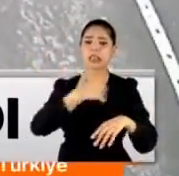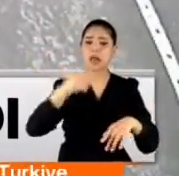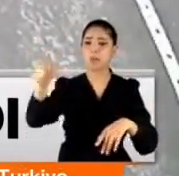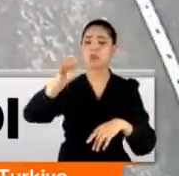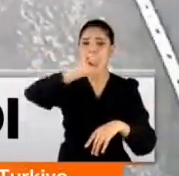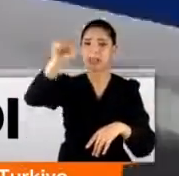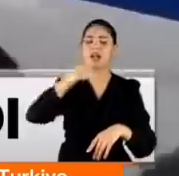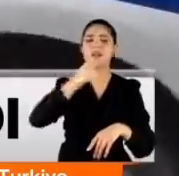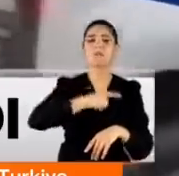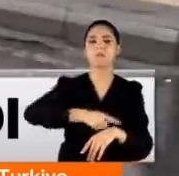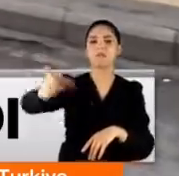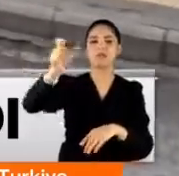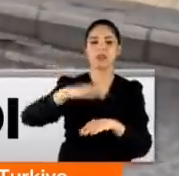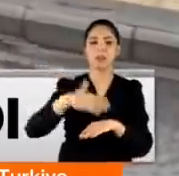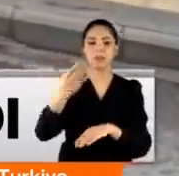saldırgana ateş etti.